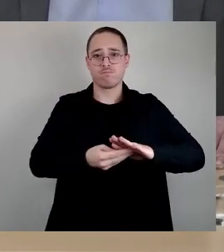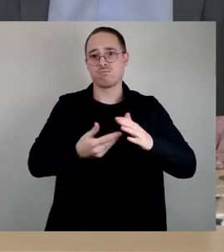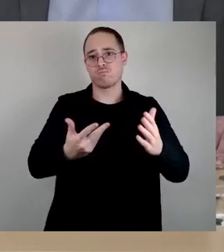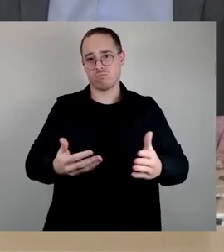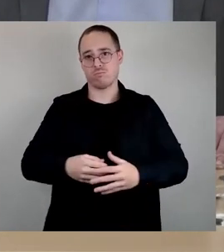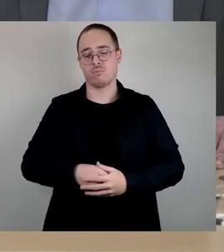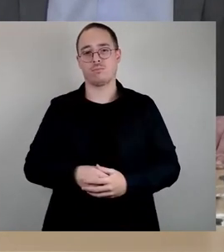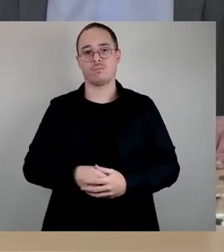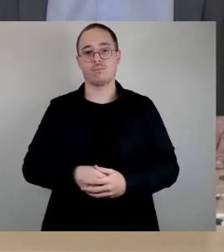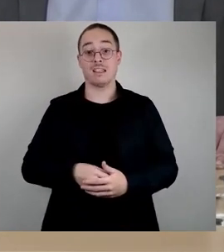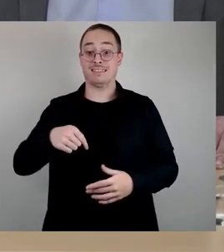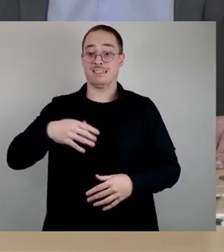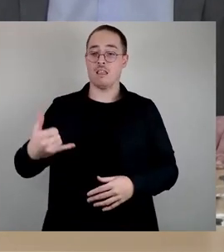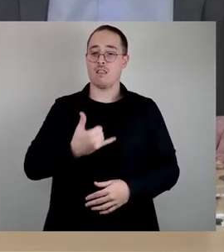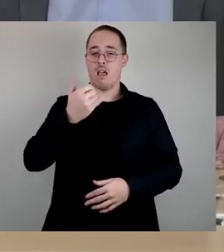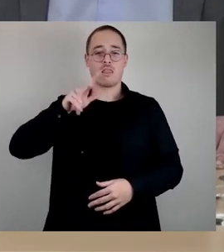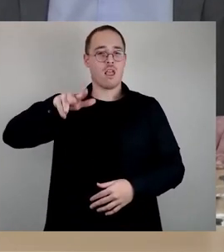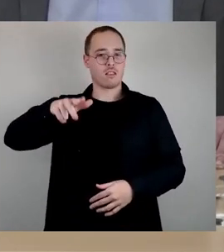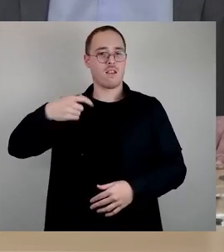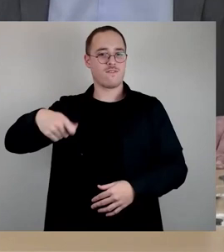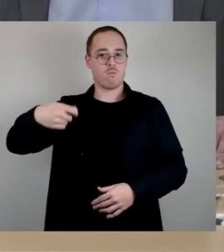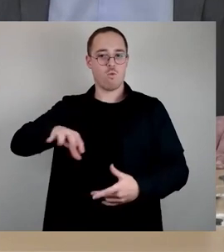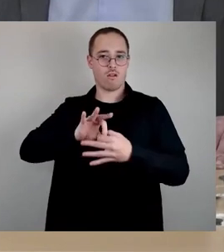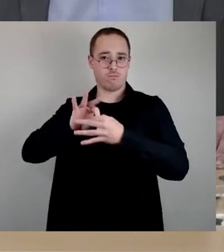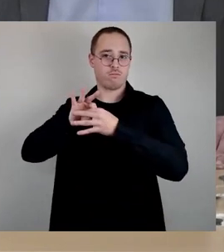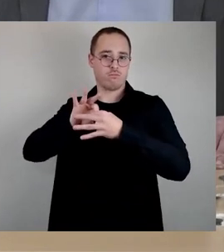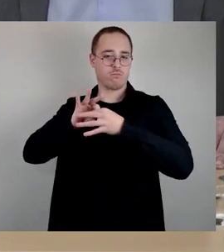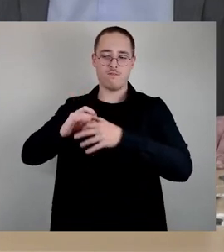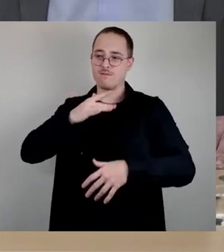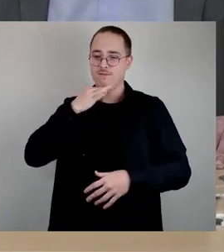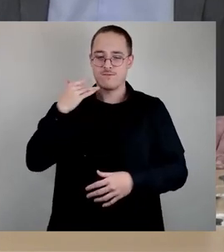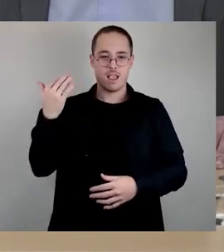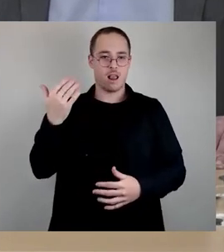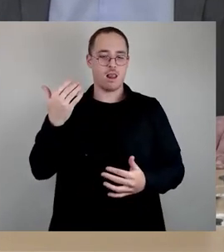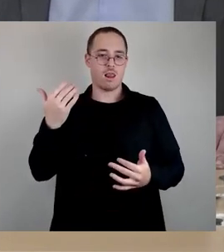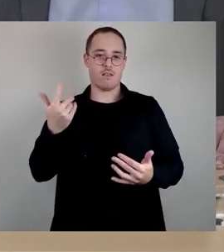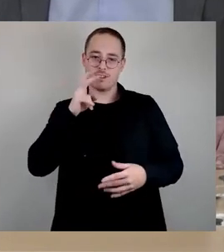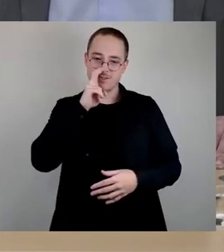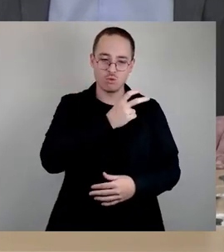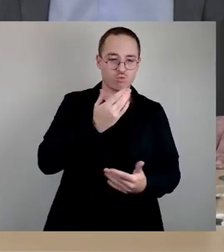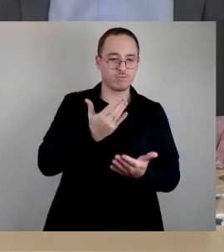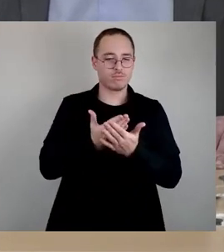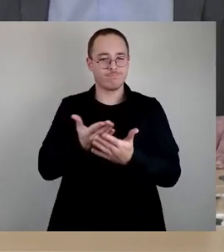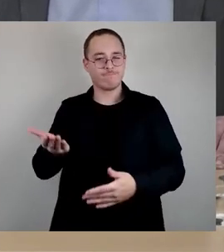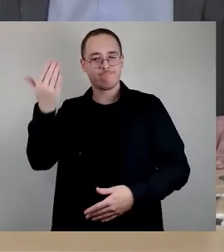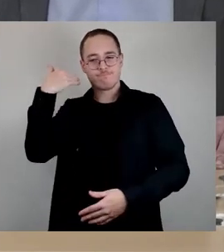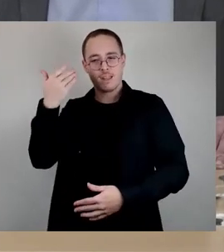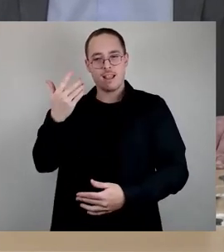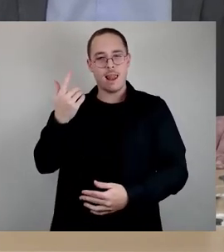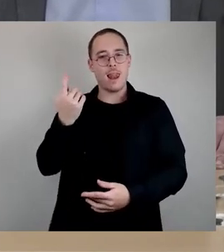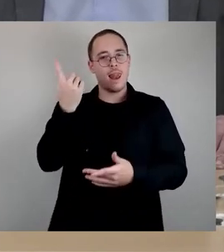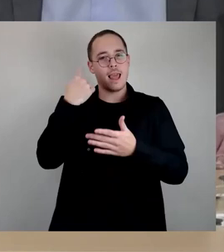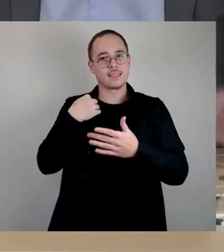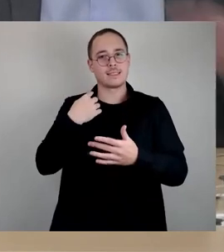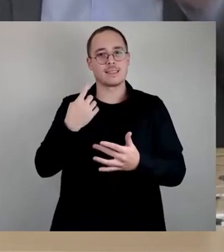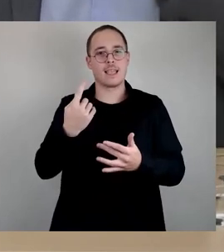den 13. Februar wieder zahlreiche Versuche geben, die Ereignisse der letzten Kriegstage zur Instrumentalisierung und